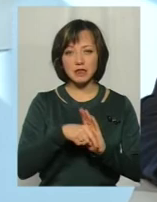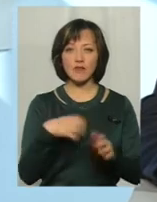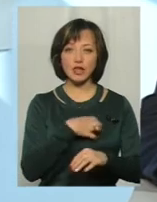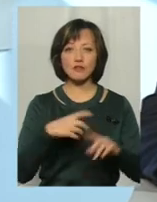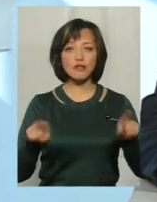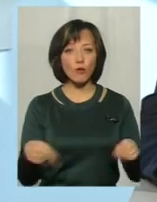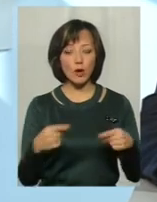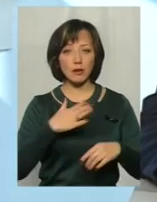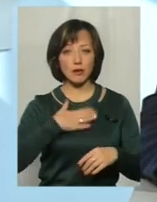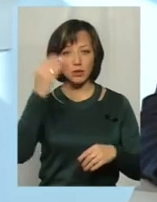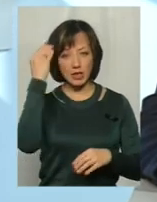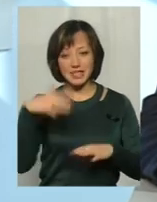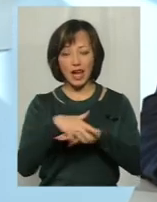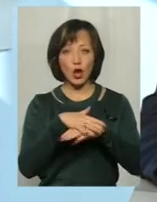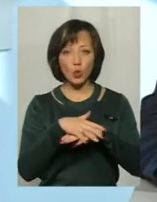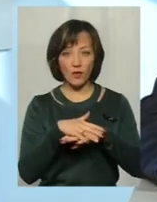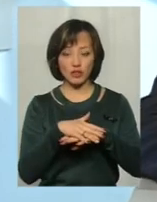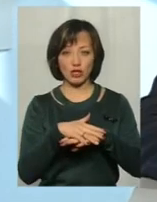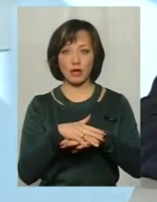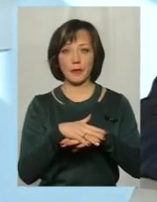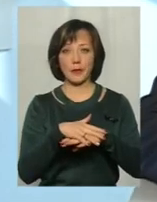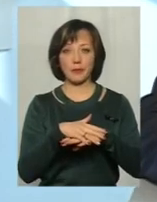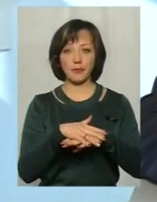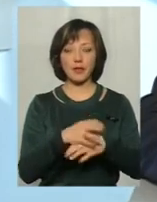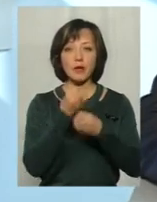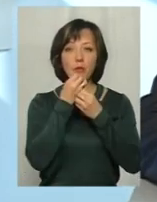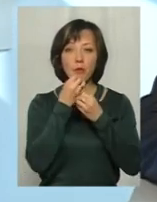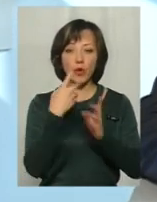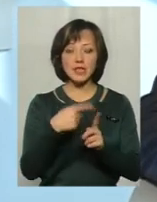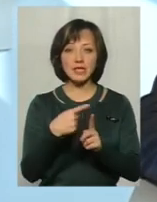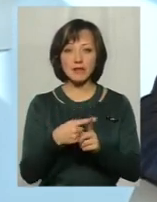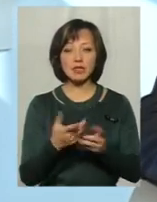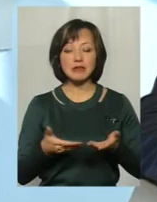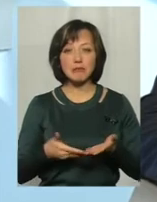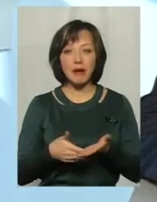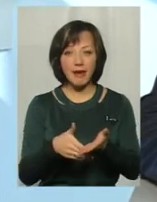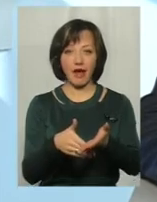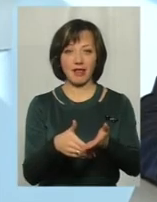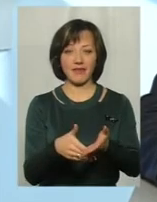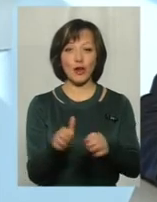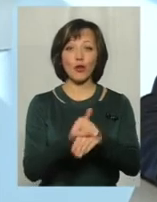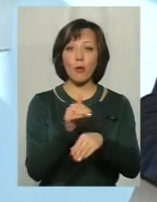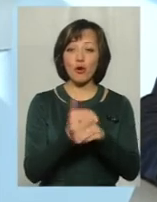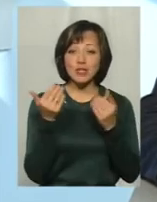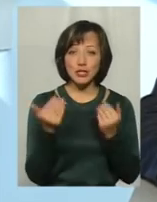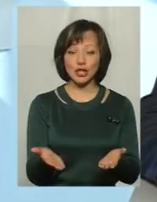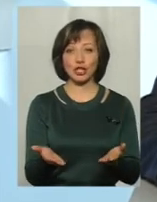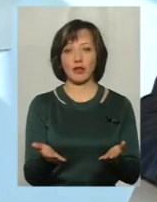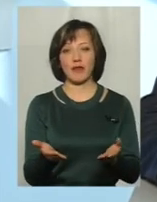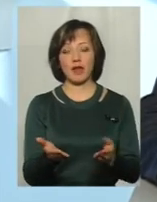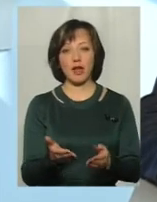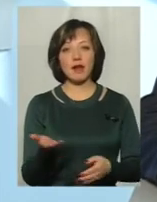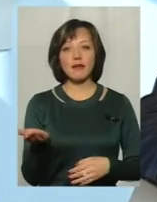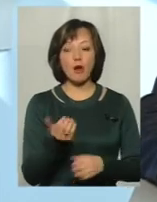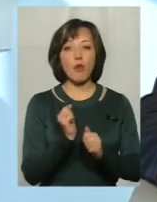створити, як на мене, таке середовище позитивно, сприятливе, доброзичливе, ось, де